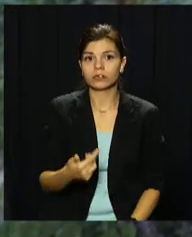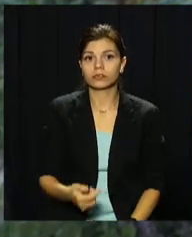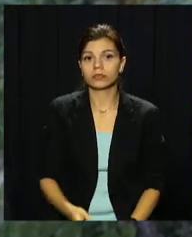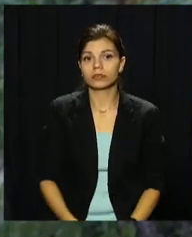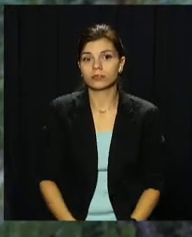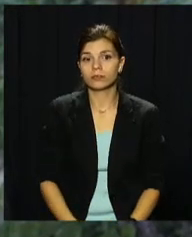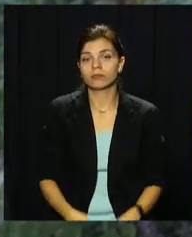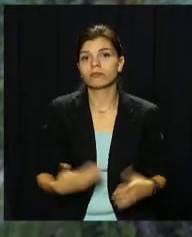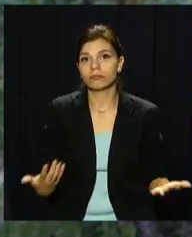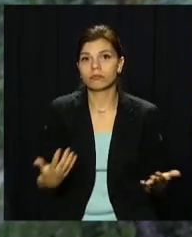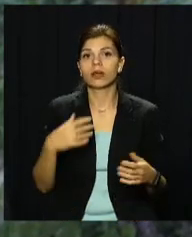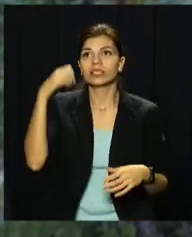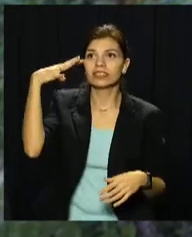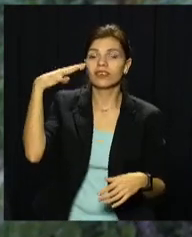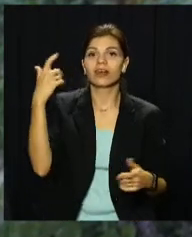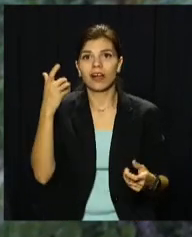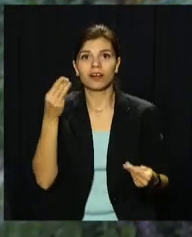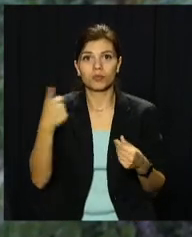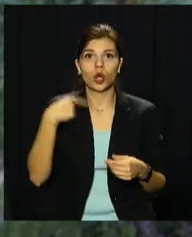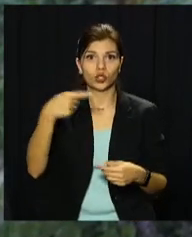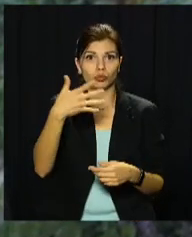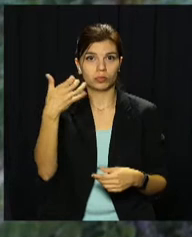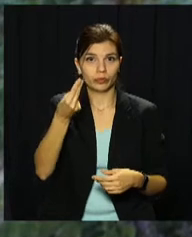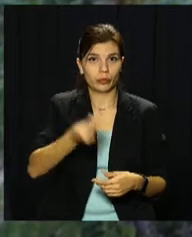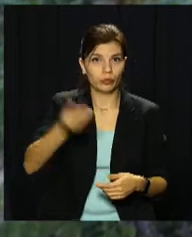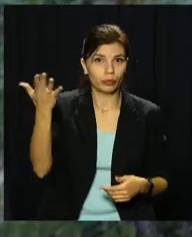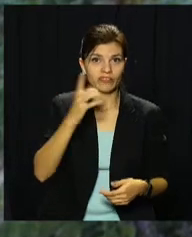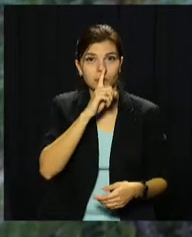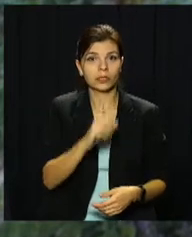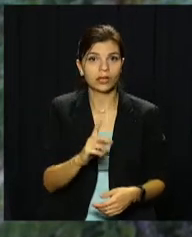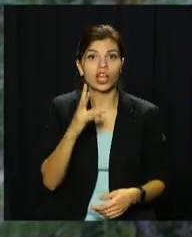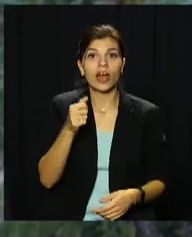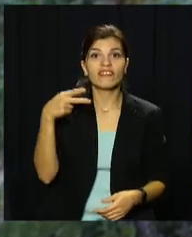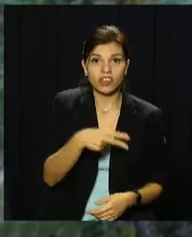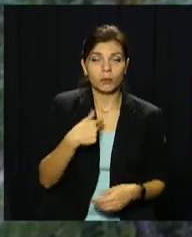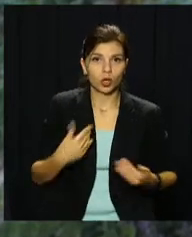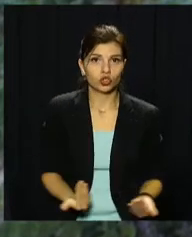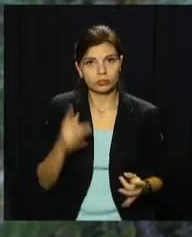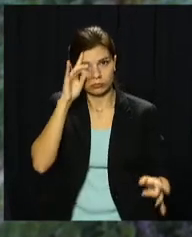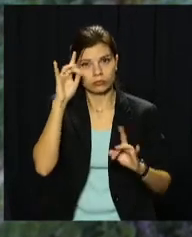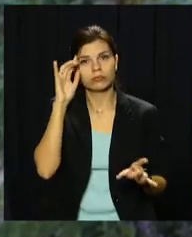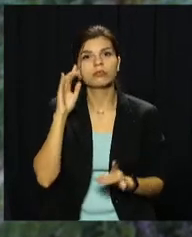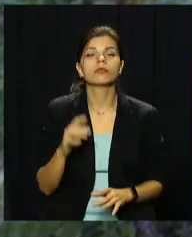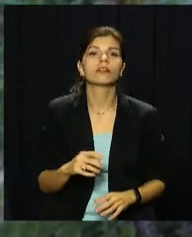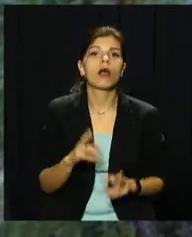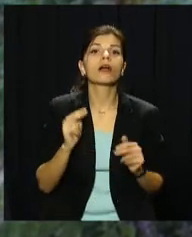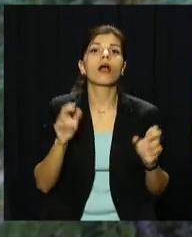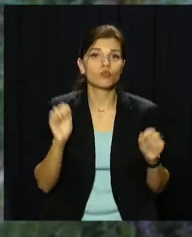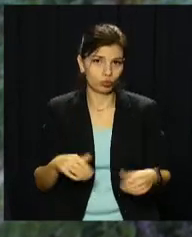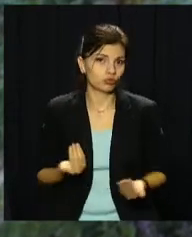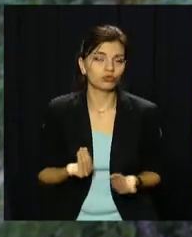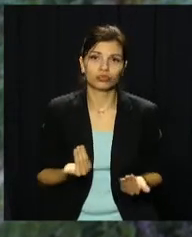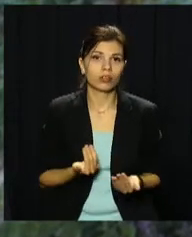От комуналку ми платимо – полтори тисячі в місяць. На дві тисячі ми живемо. Як можна